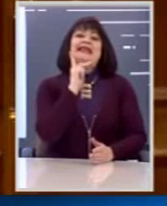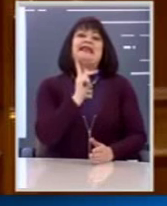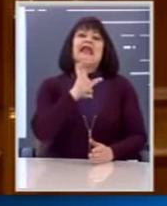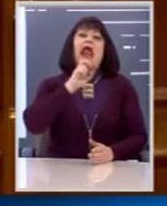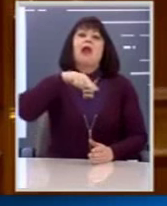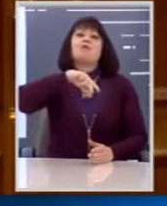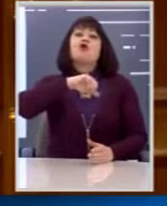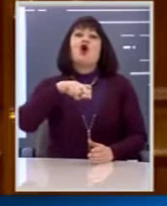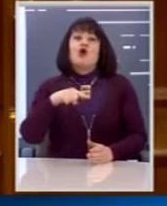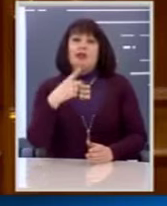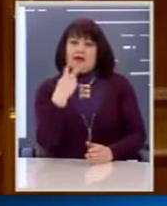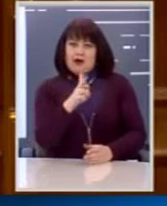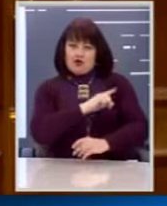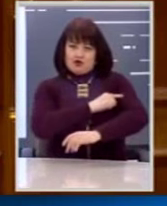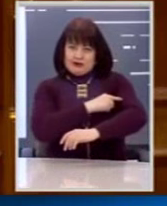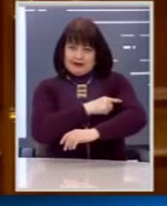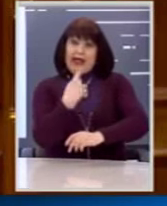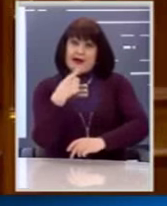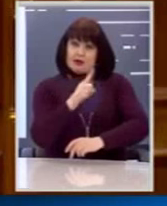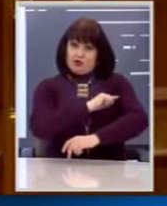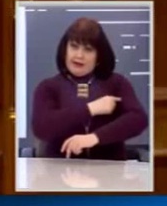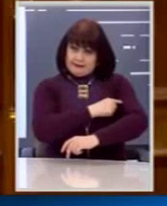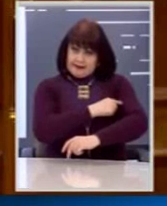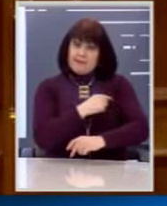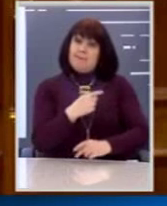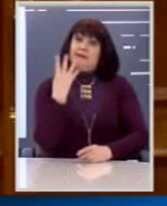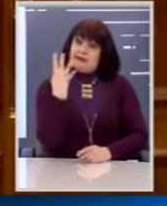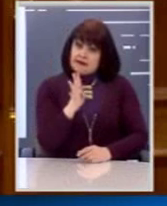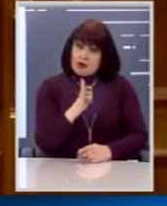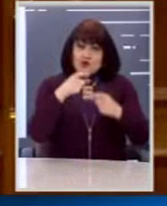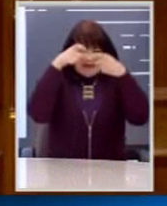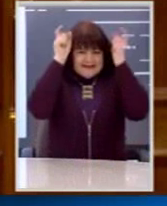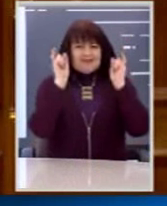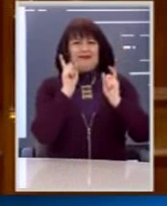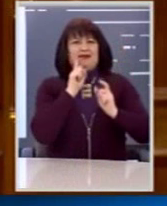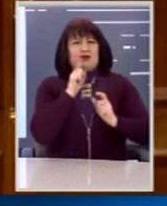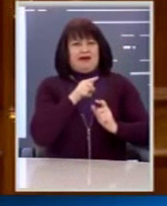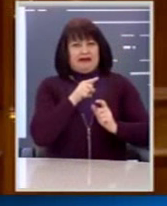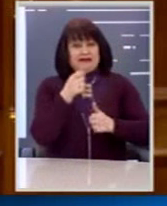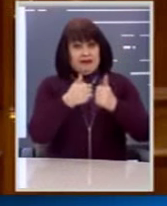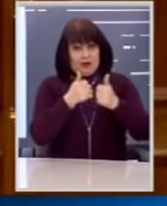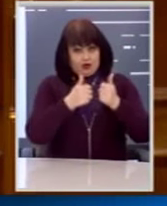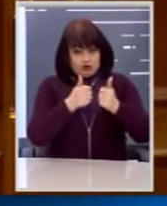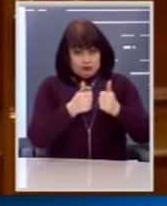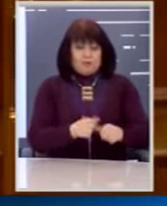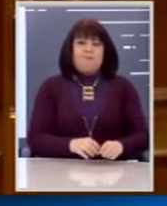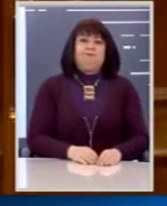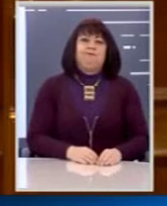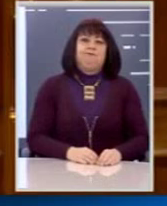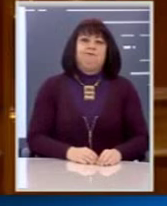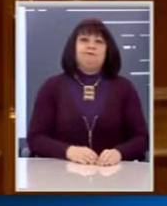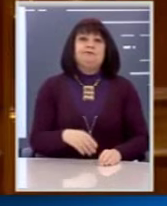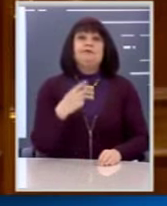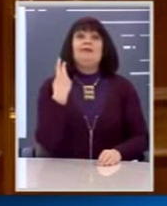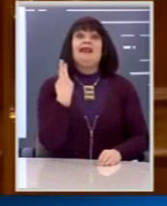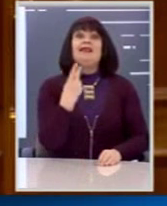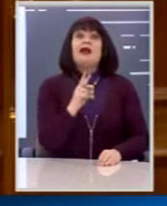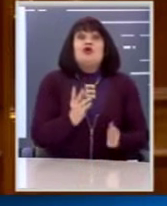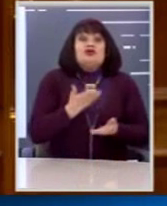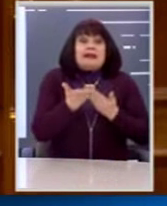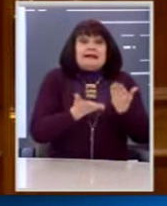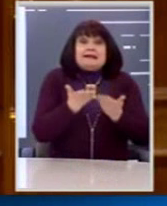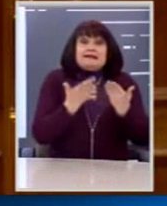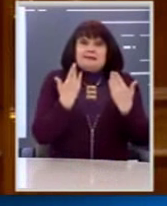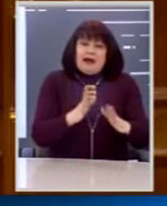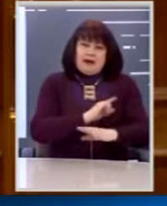200 γιατρούς, για 100 γιατρούς και 400 νοσηλεύτερες. Κατατέθηκαν 200 αιτήσεις